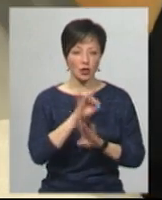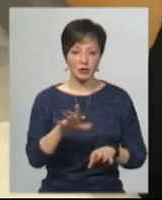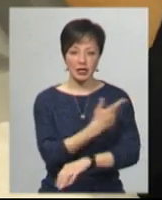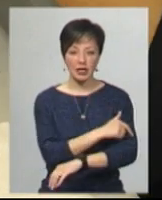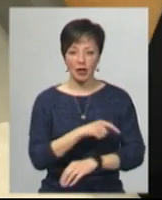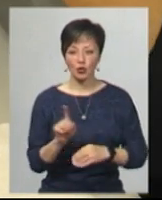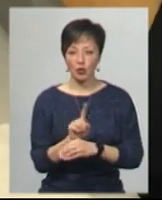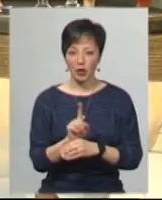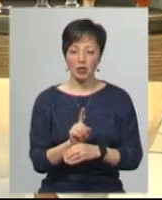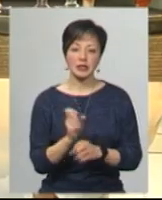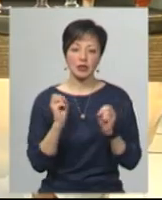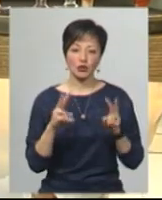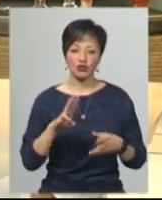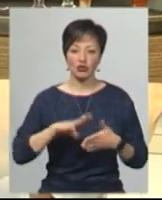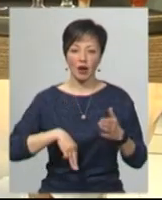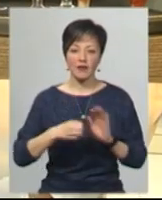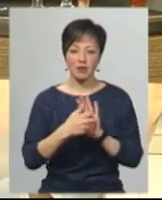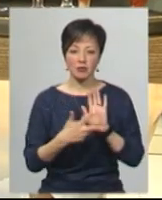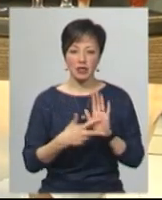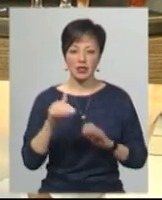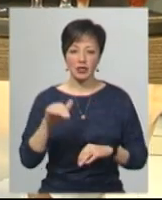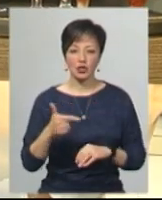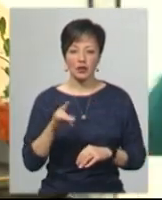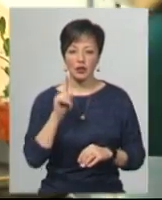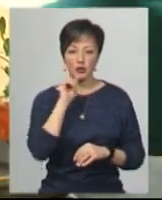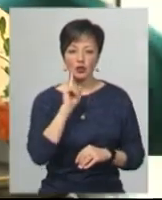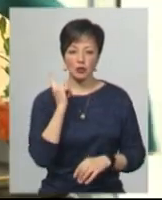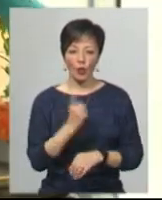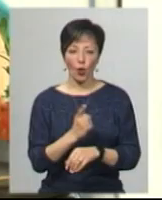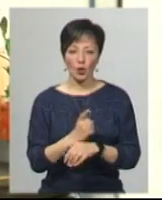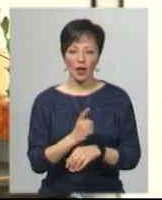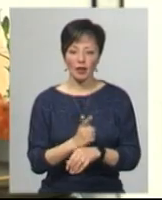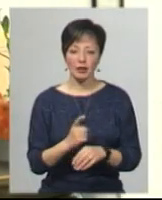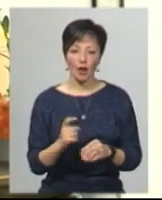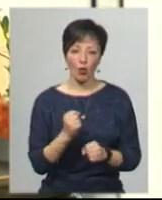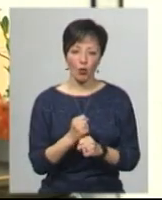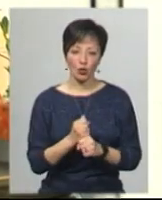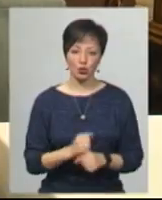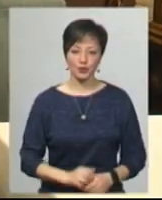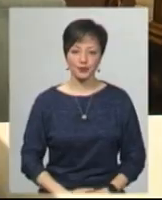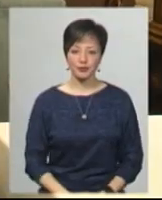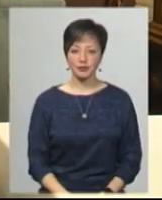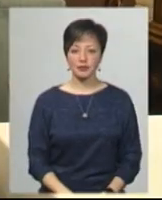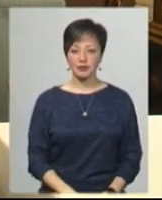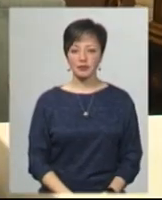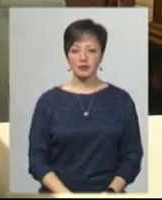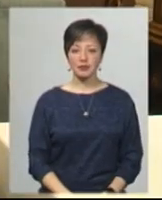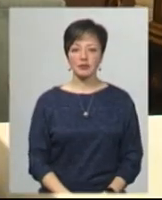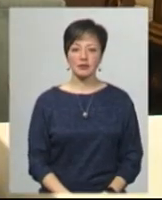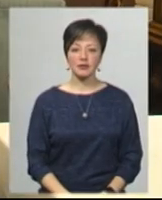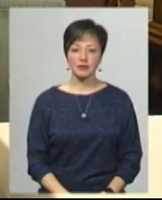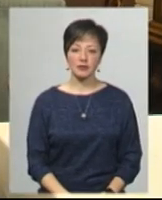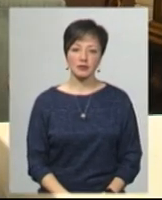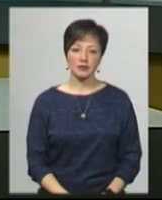санітарних вимог, йому загрожує штраф 18 тисяч гривень та тимчасова заборона на діяльність. Леся Борвась, Дем'ян Цегольник. Новини на Суспільному.